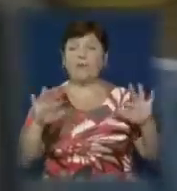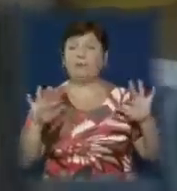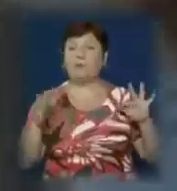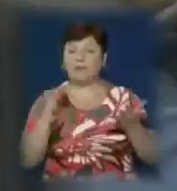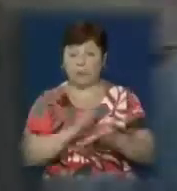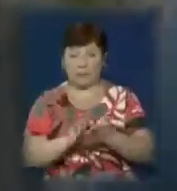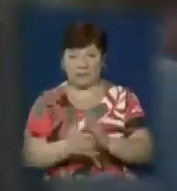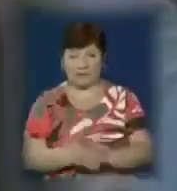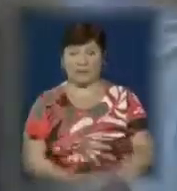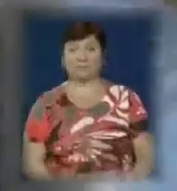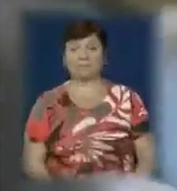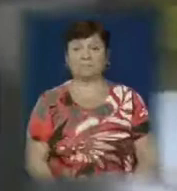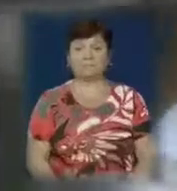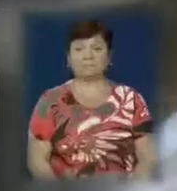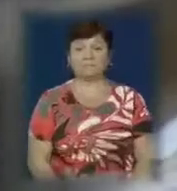укладення.